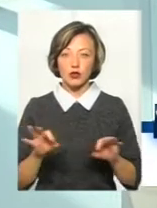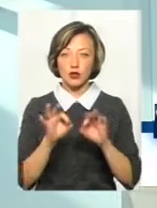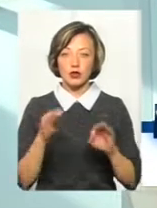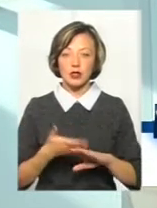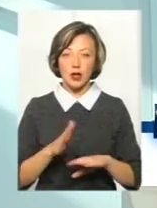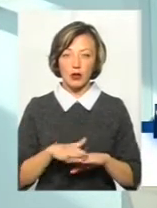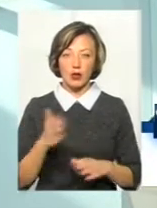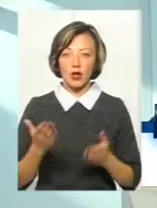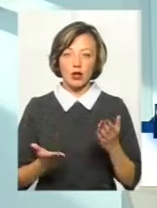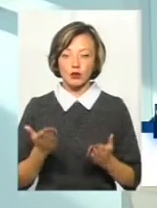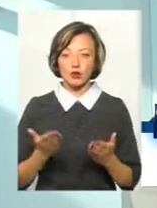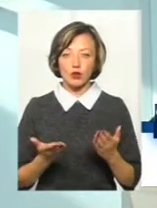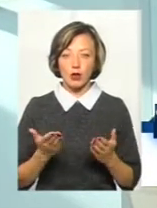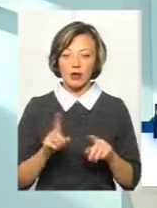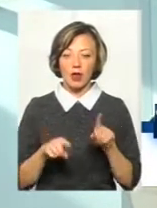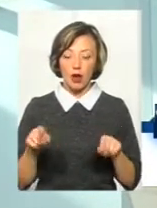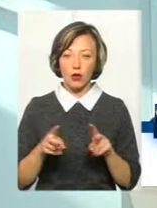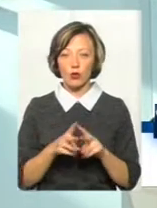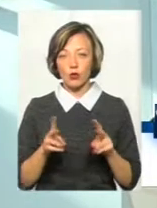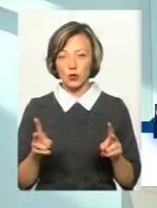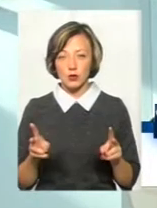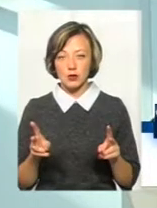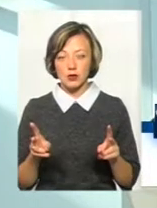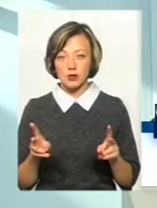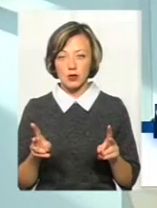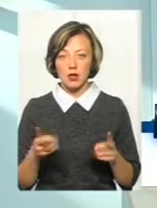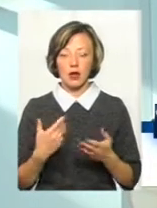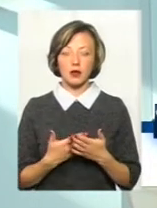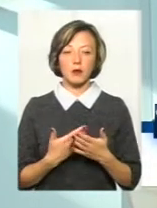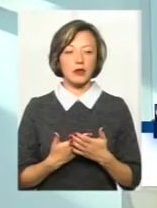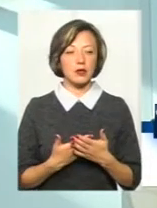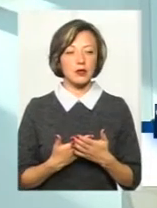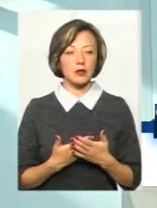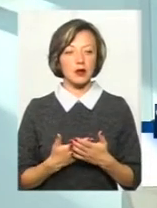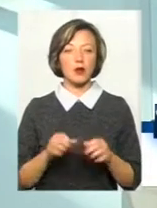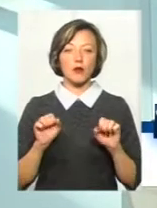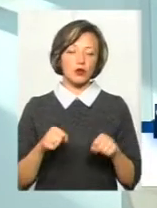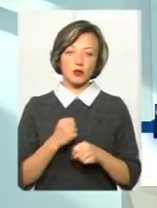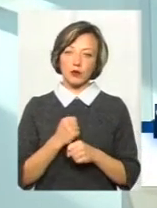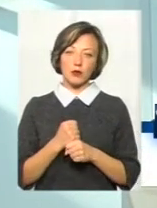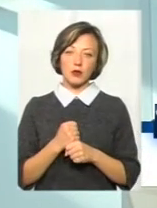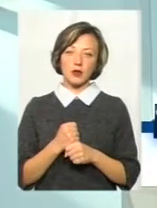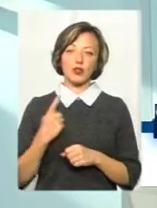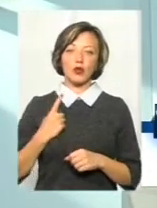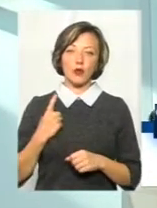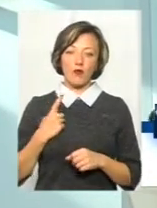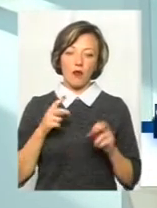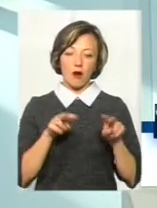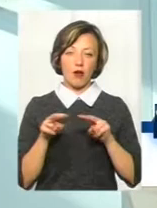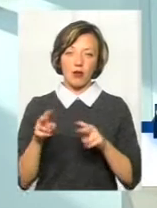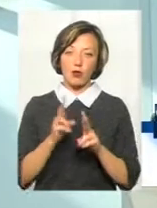складного, якщо деколи хтось, наприклад, навіть можна собі робити свого роду чергування, що